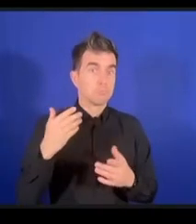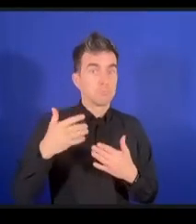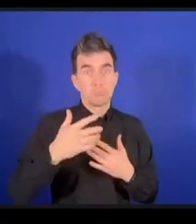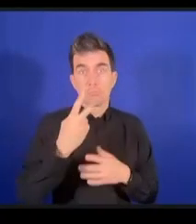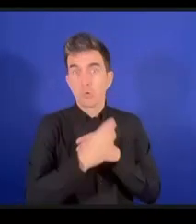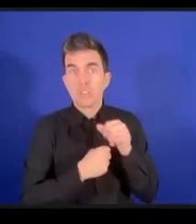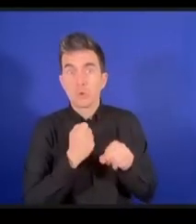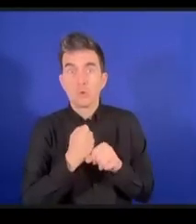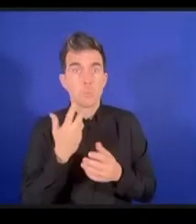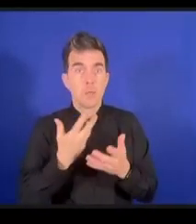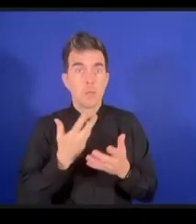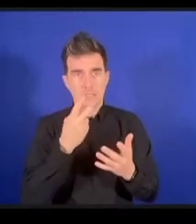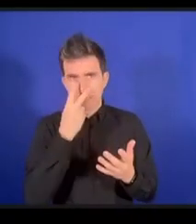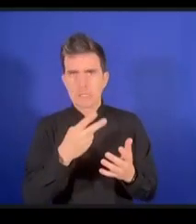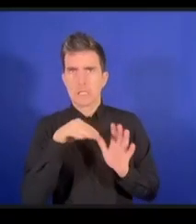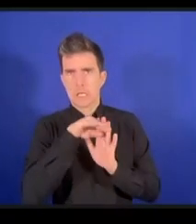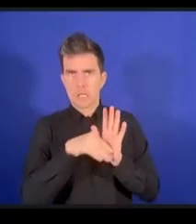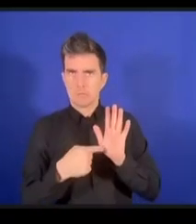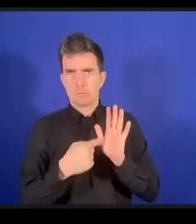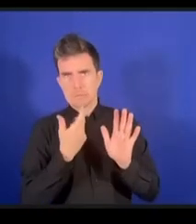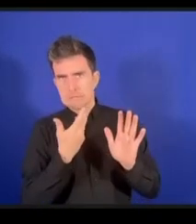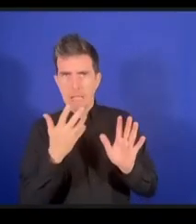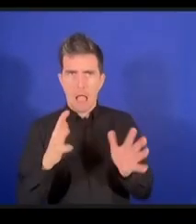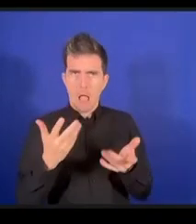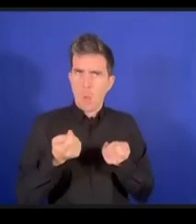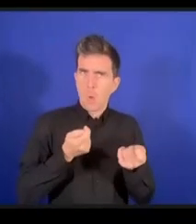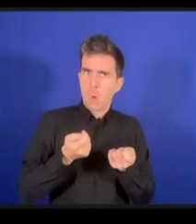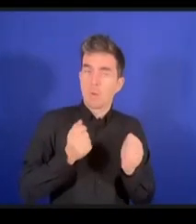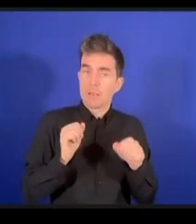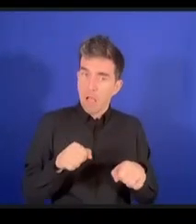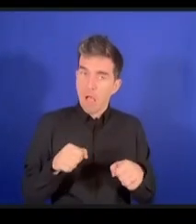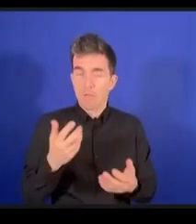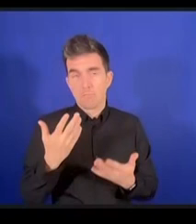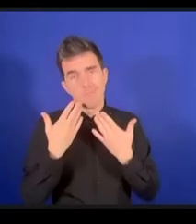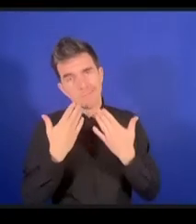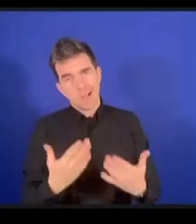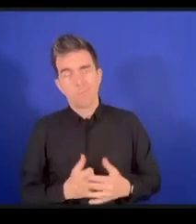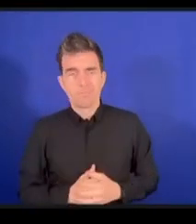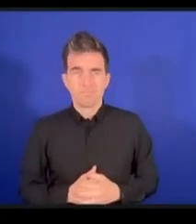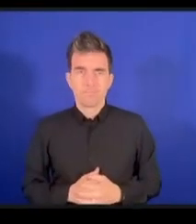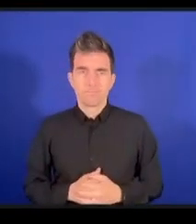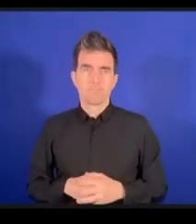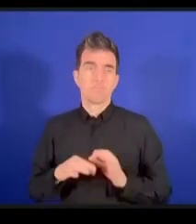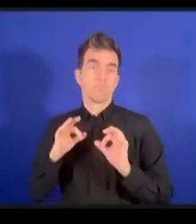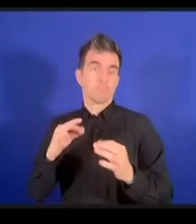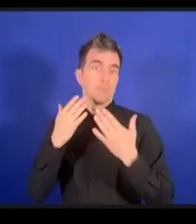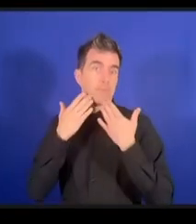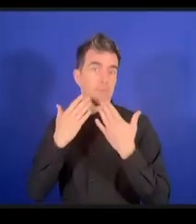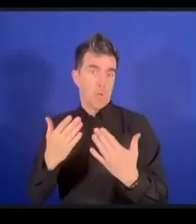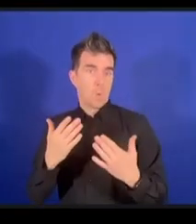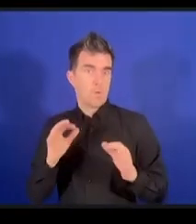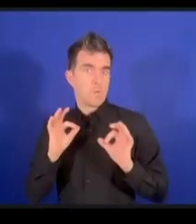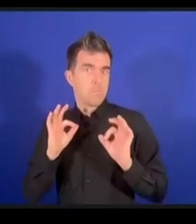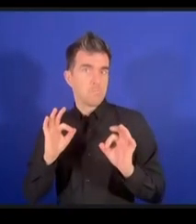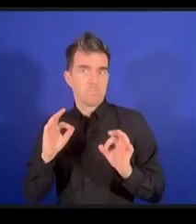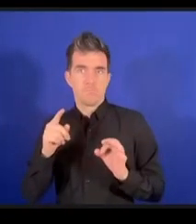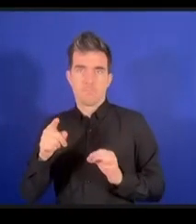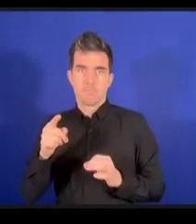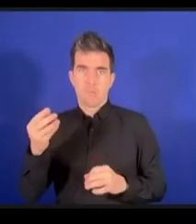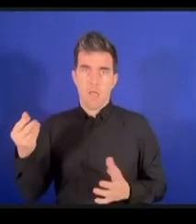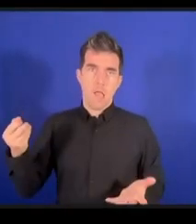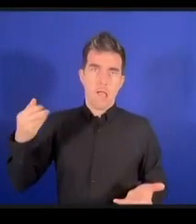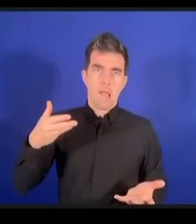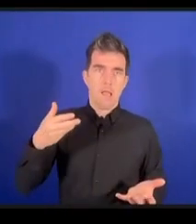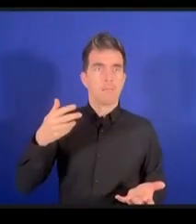des activités que nous voulons mettre en place et bien j'arrive maintenant à la conclusion et je vais